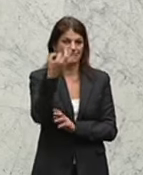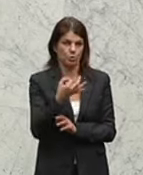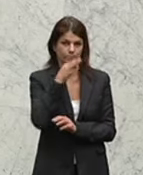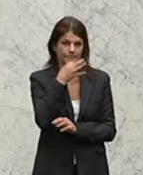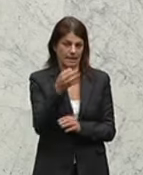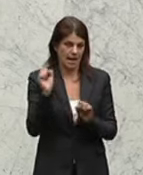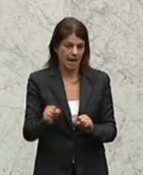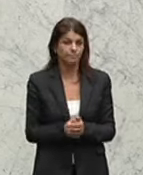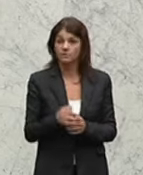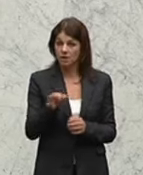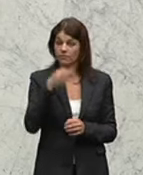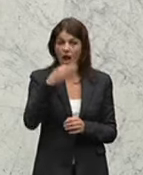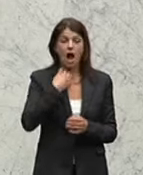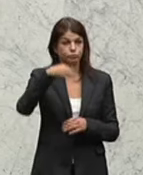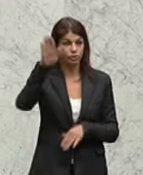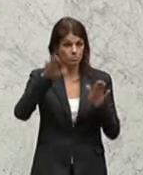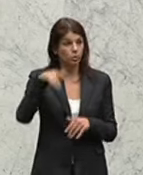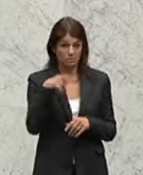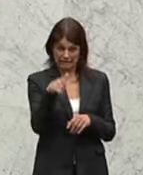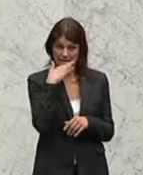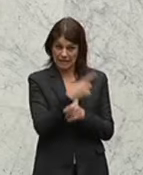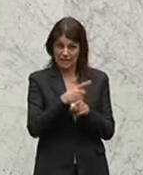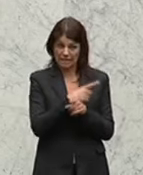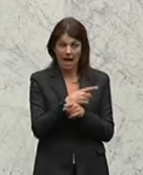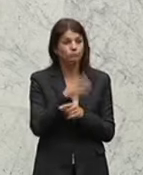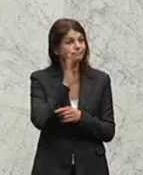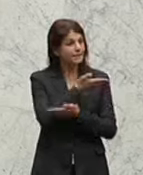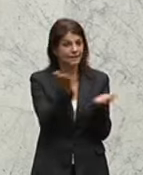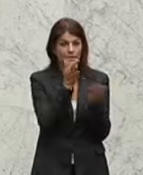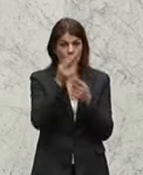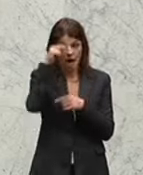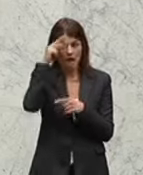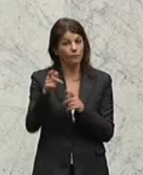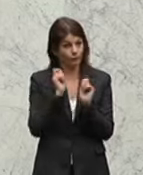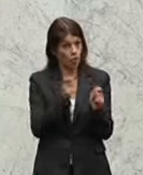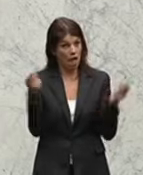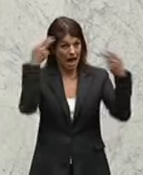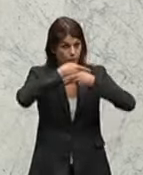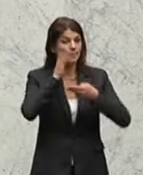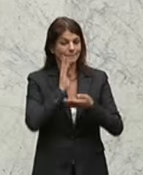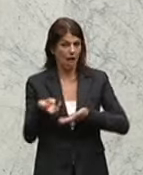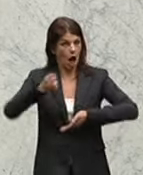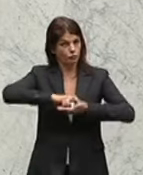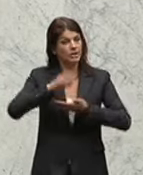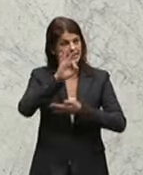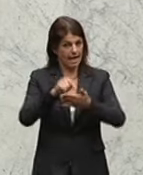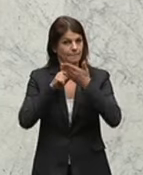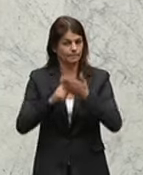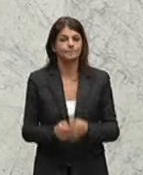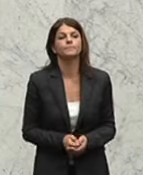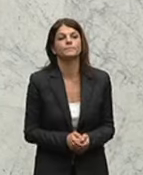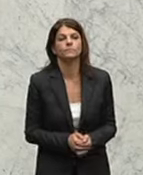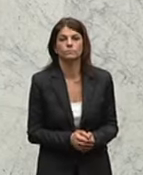erhalten. Konkret soll es in Europadebatten, etwa Erklärungen der Bundesregierung oder bei den aktuellen